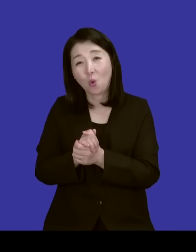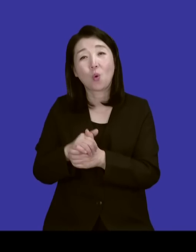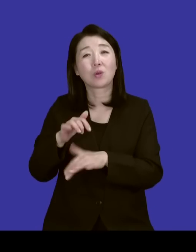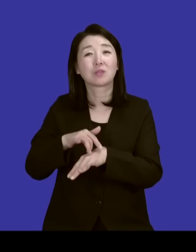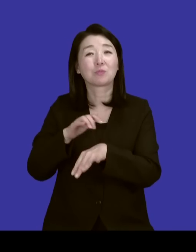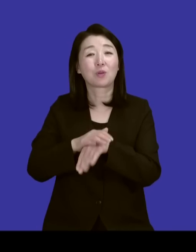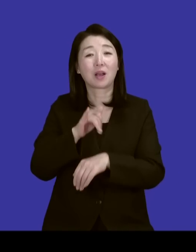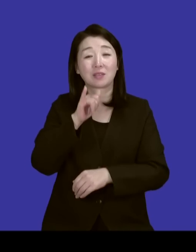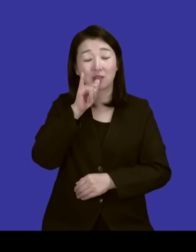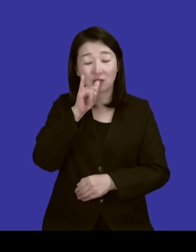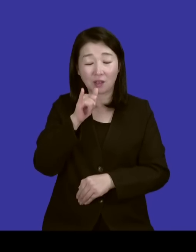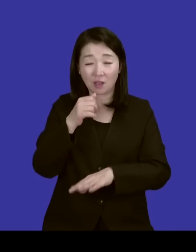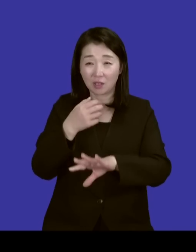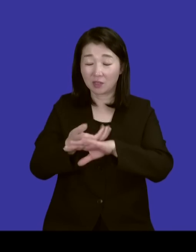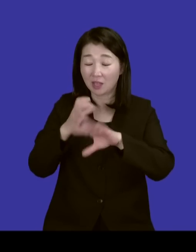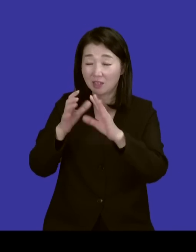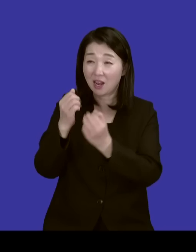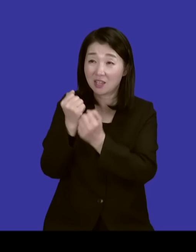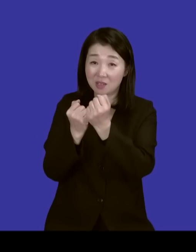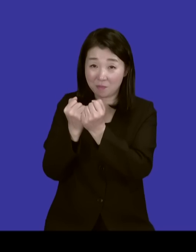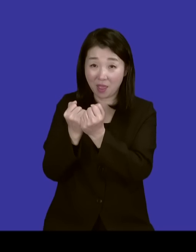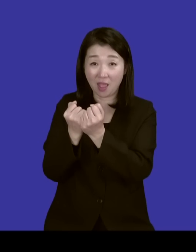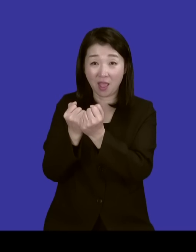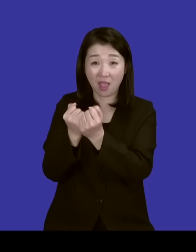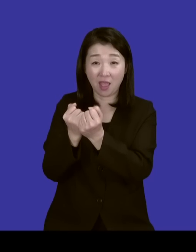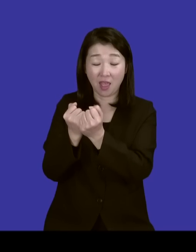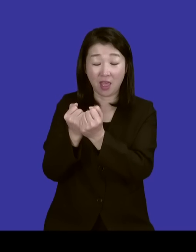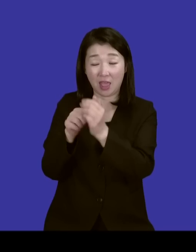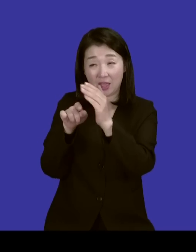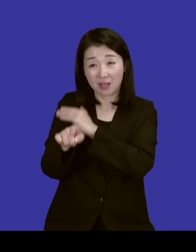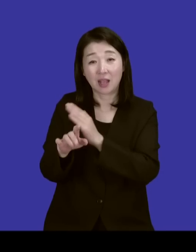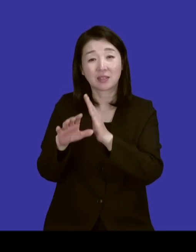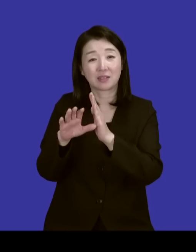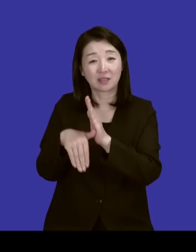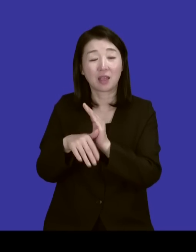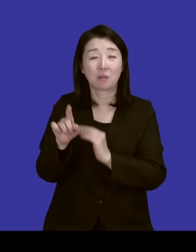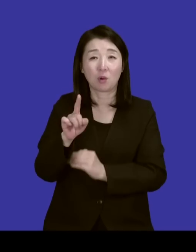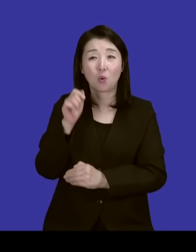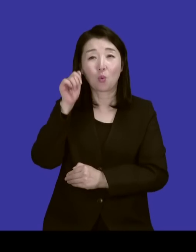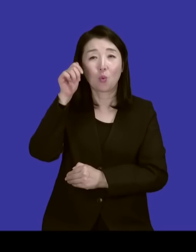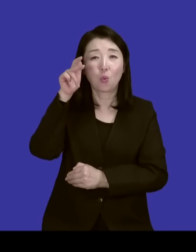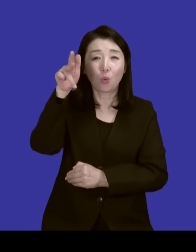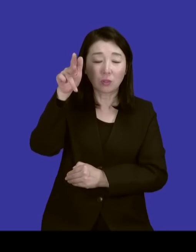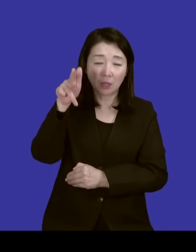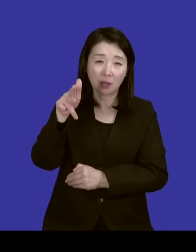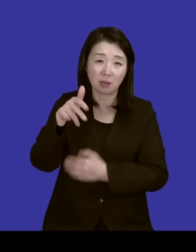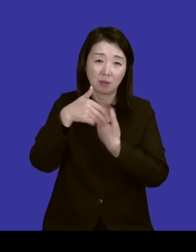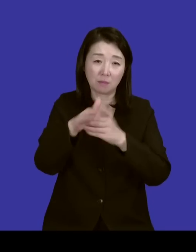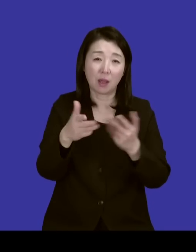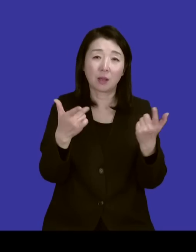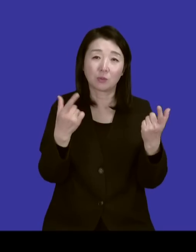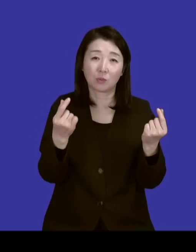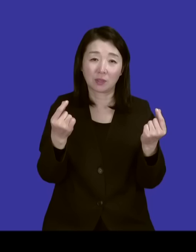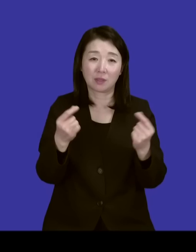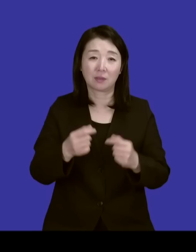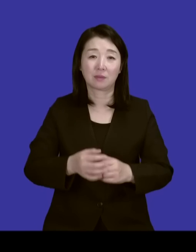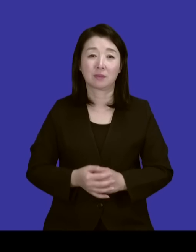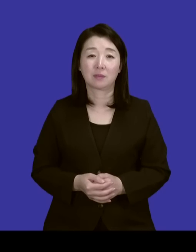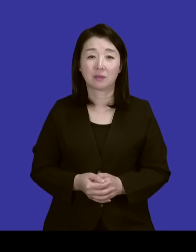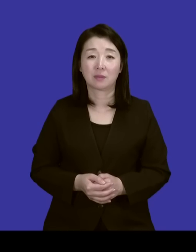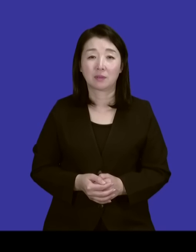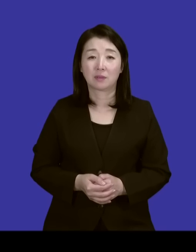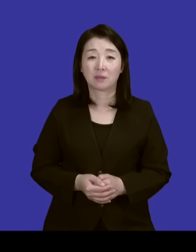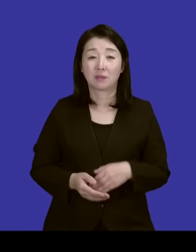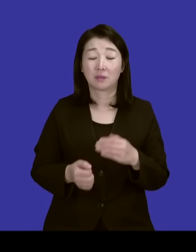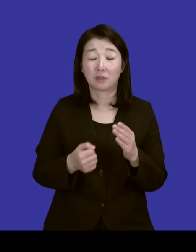되다 보니까 해외 집회가서든 어디 가서 해외 집회가면 호텔 같은 방에 있잖아요. 그러니까 나는